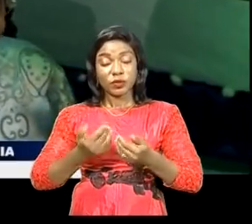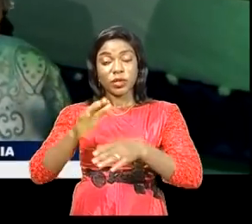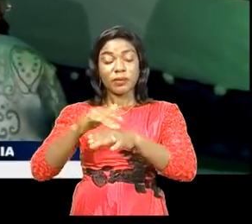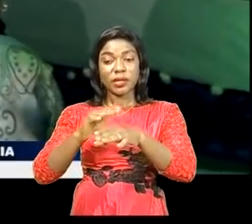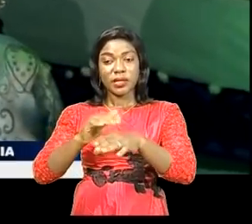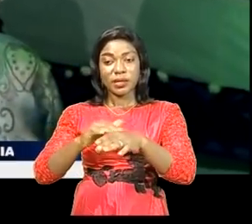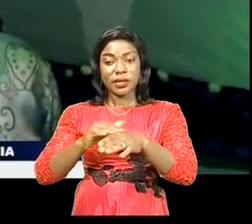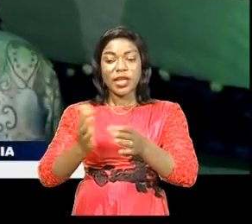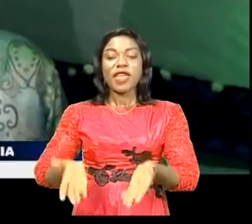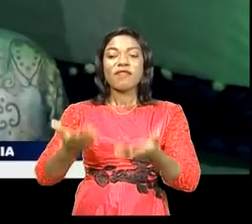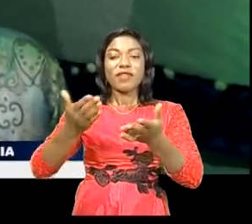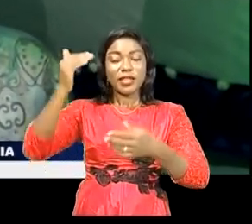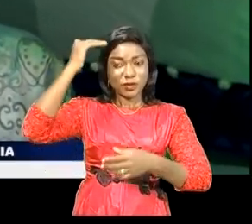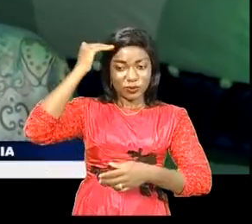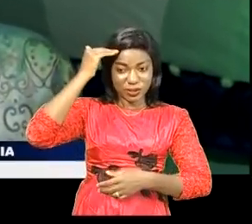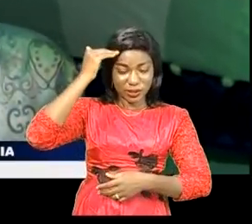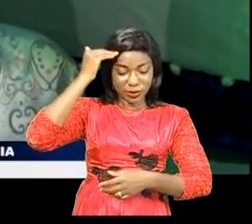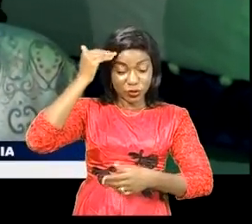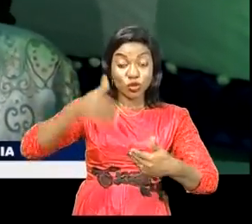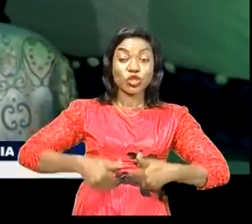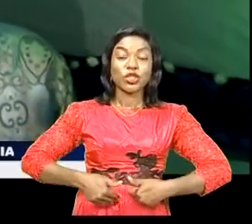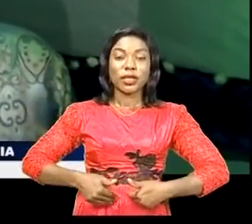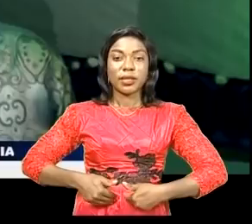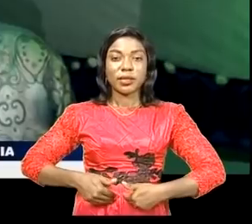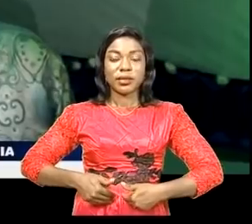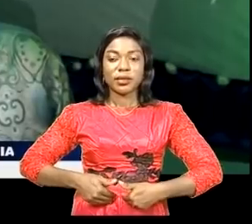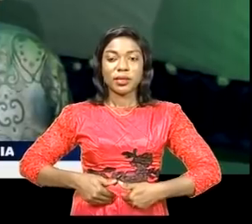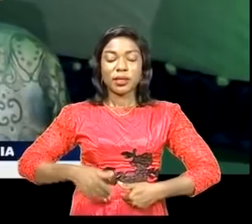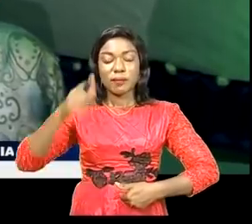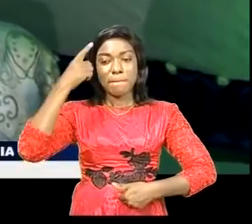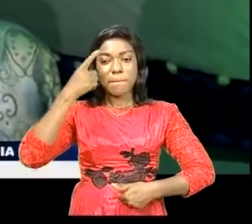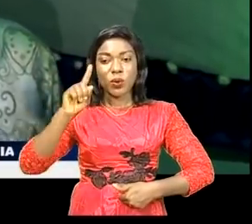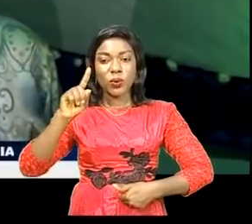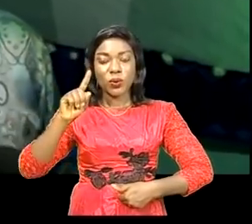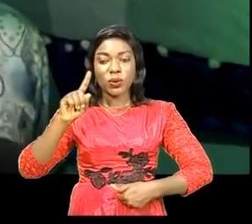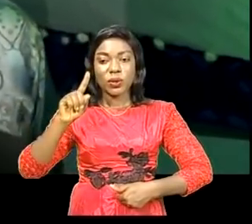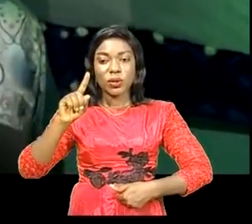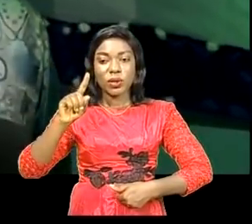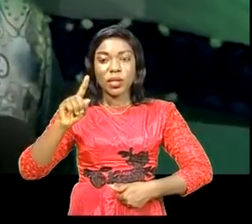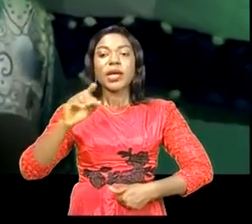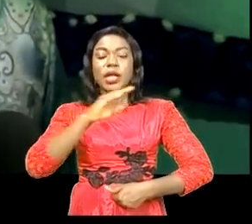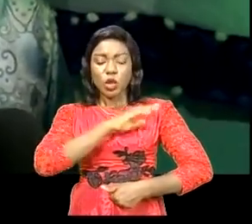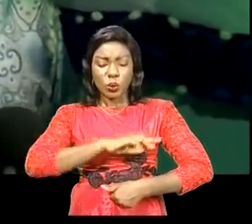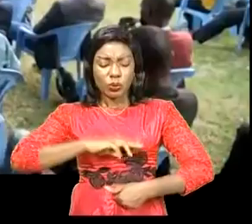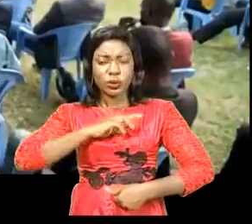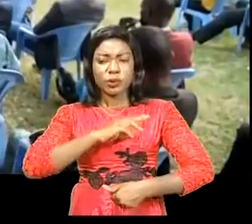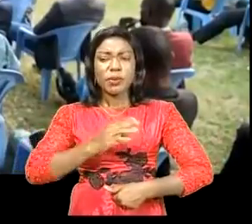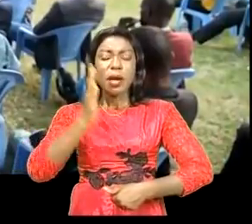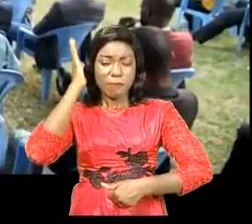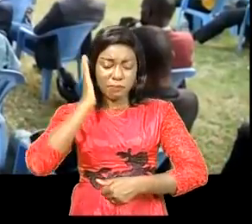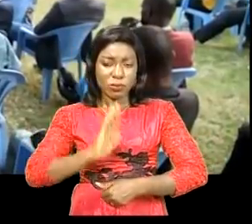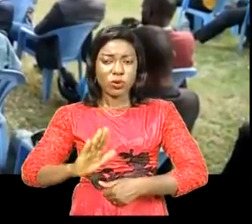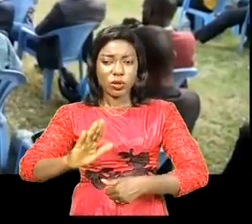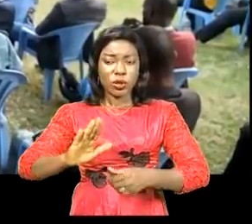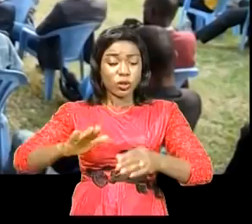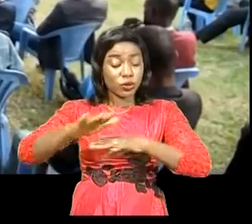'éveil de conscience le jeune pour qu'il ait un comportement exemplaire surtout pour